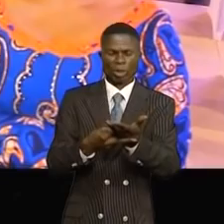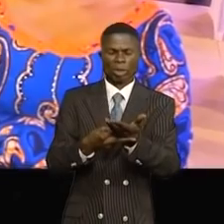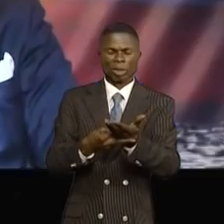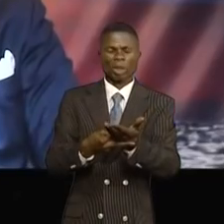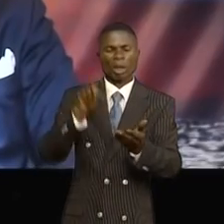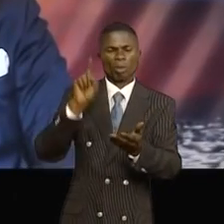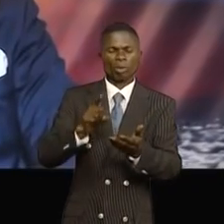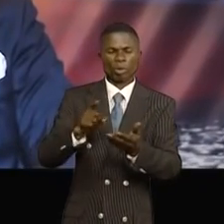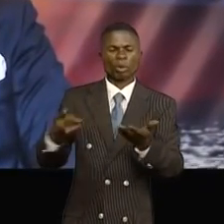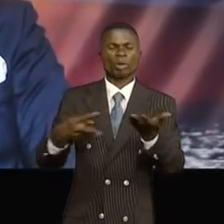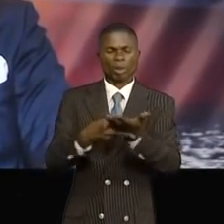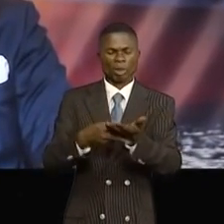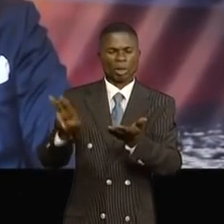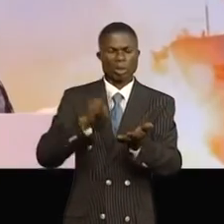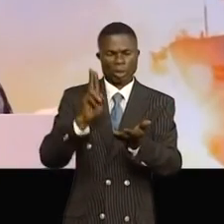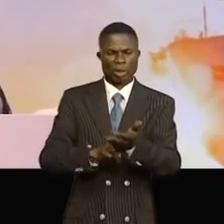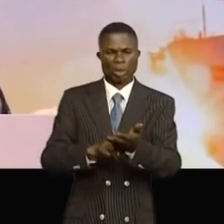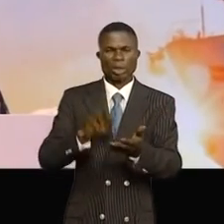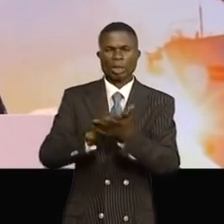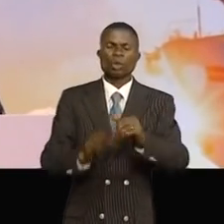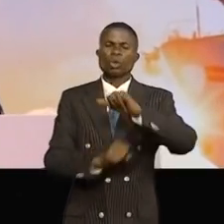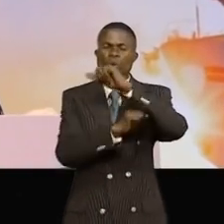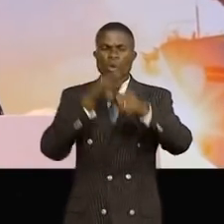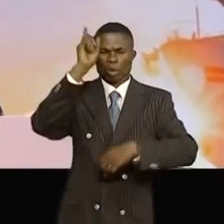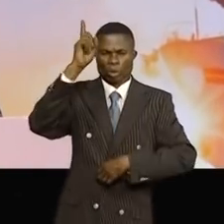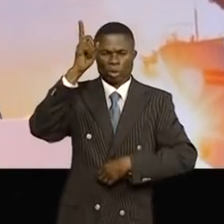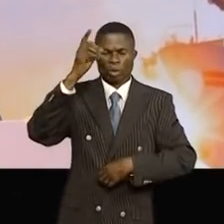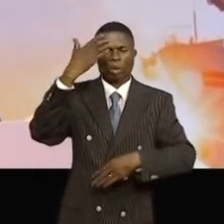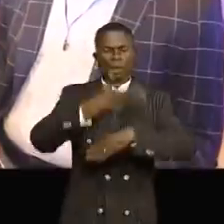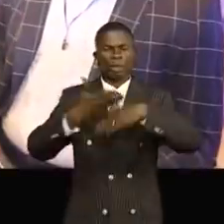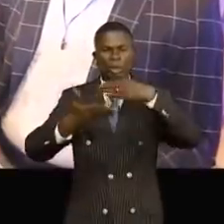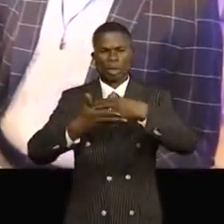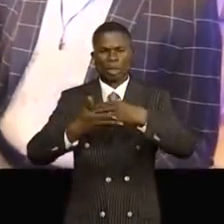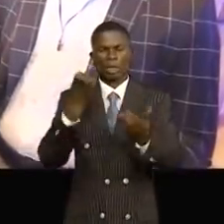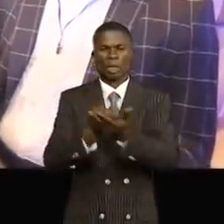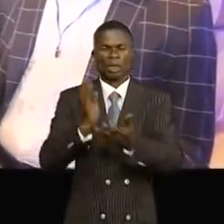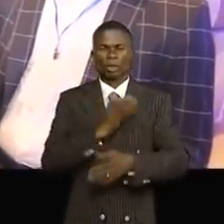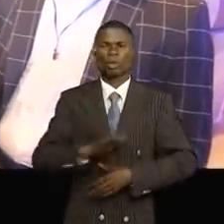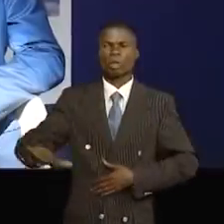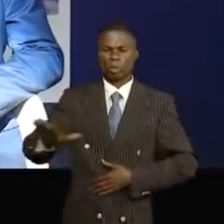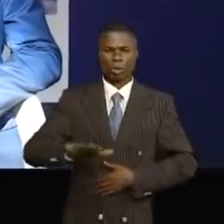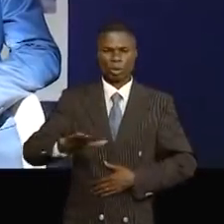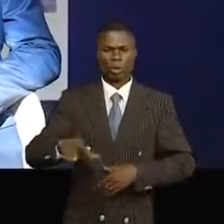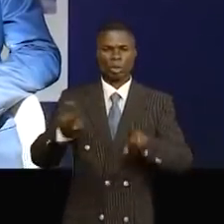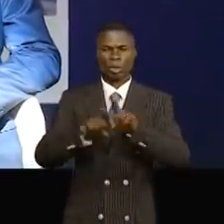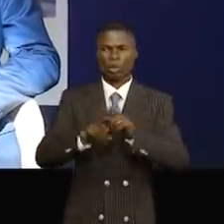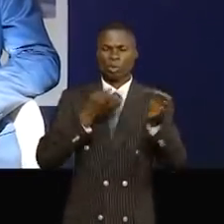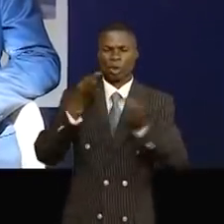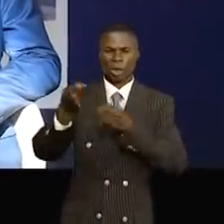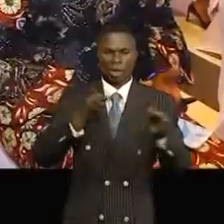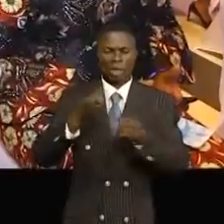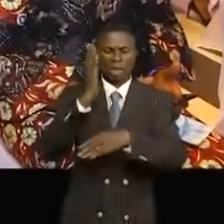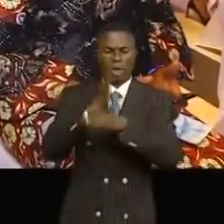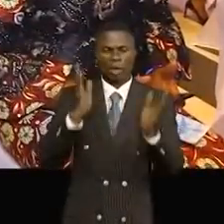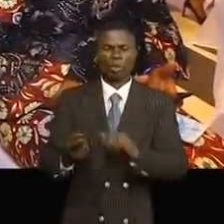que les assurances soient un des piliers dans la régulation de l'économie nationale, comme l'a souligné le conseiller